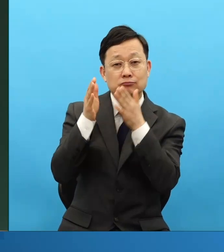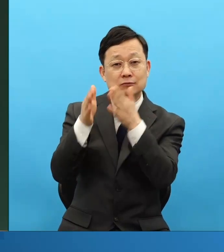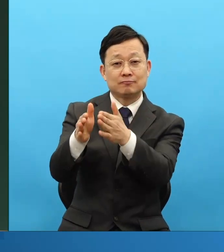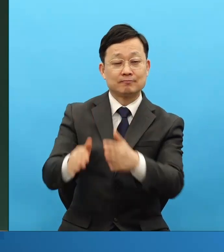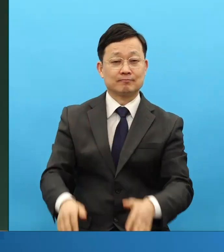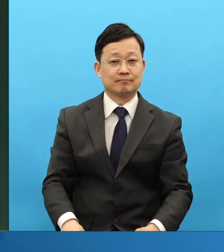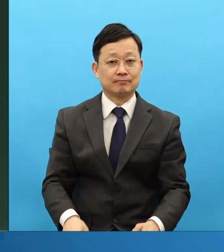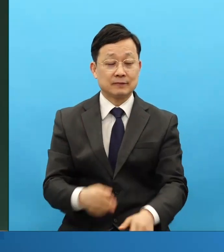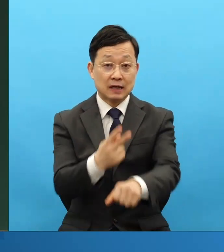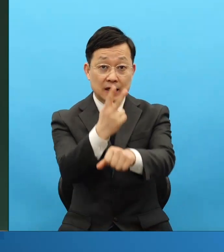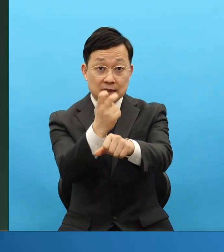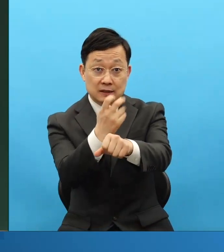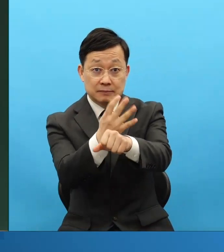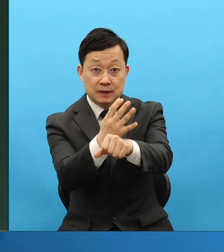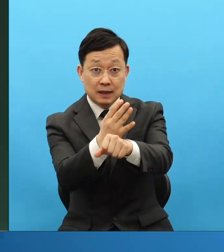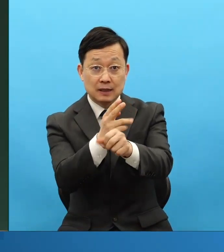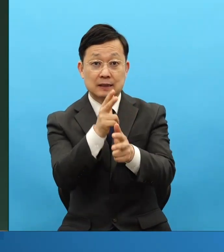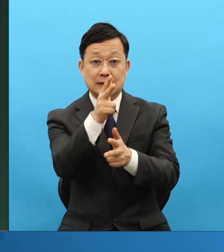장로님들은